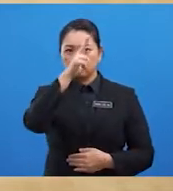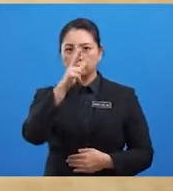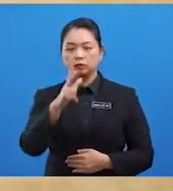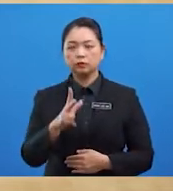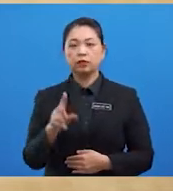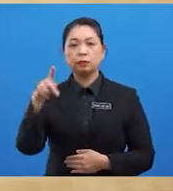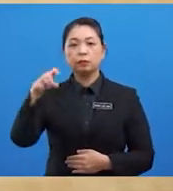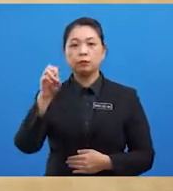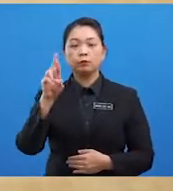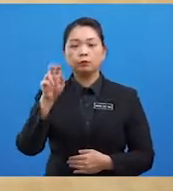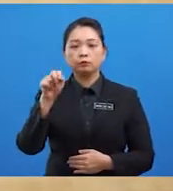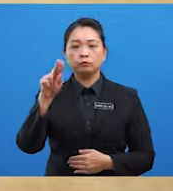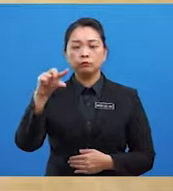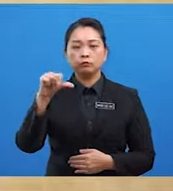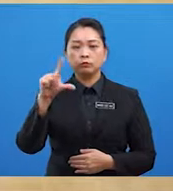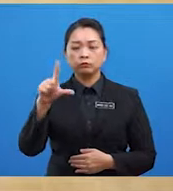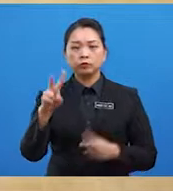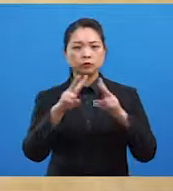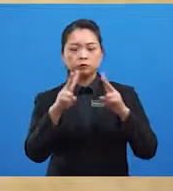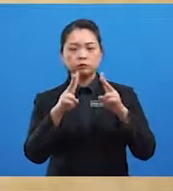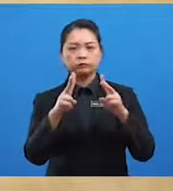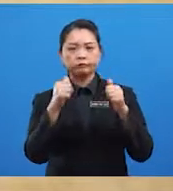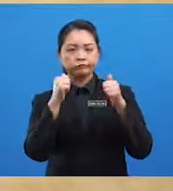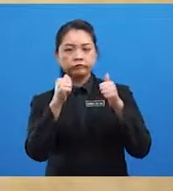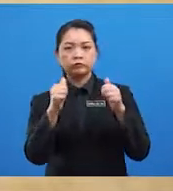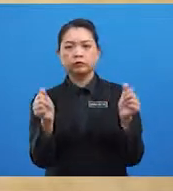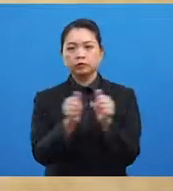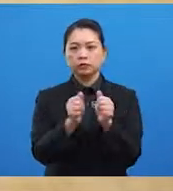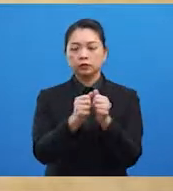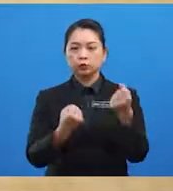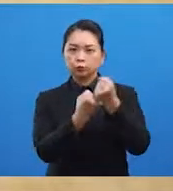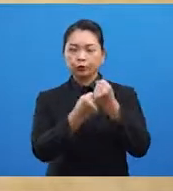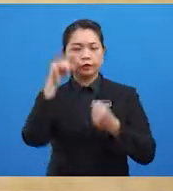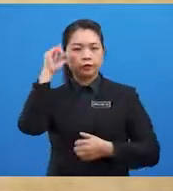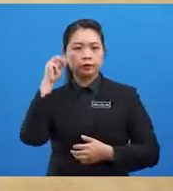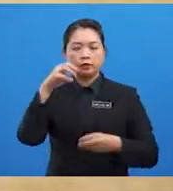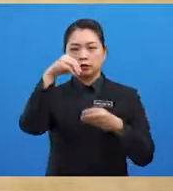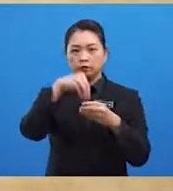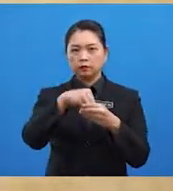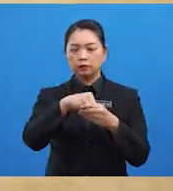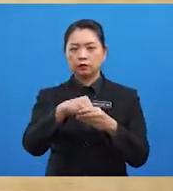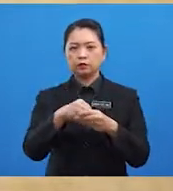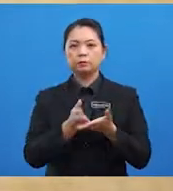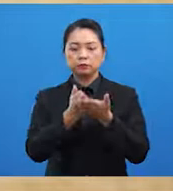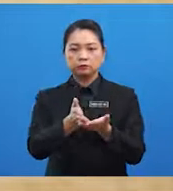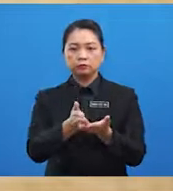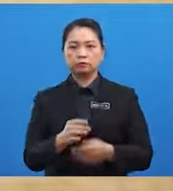Portugal sangat kagum dengan sumbangan Ibn Majid dalam bidang pelayaran dan penerokaan